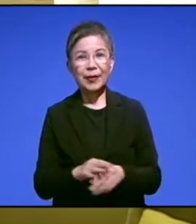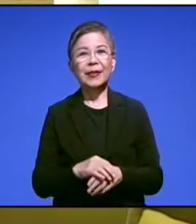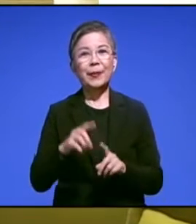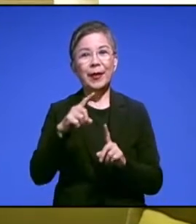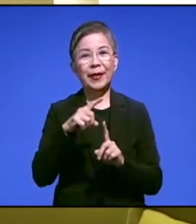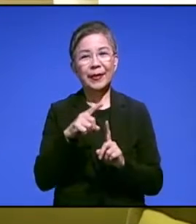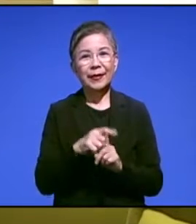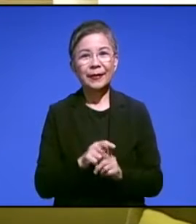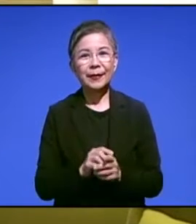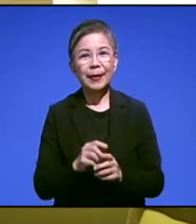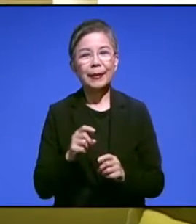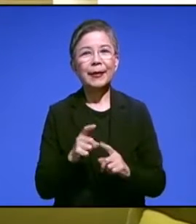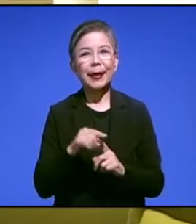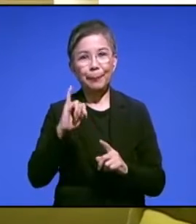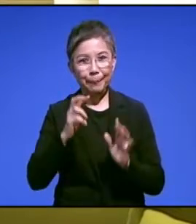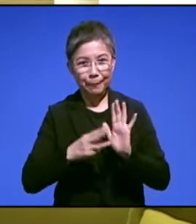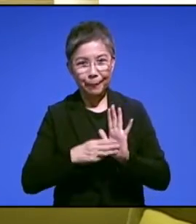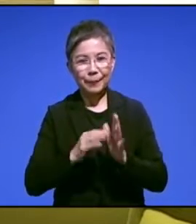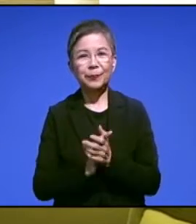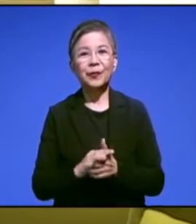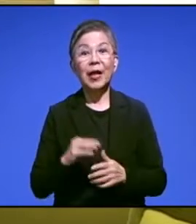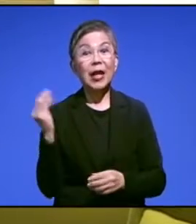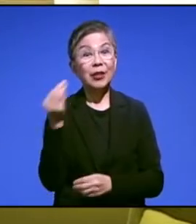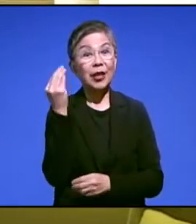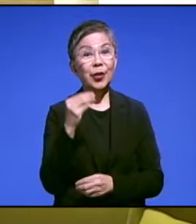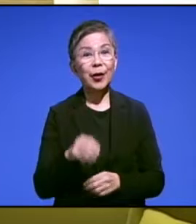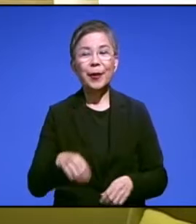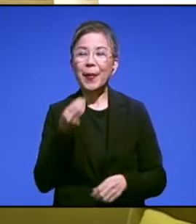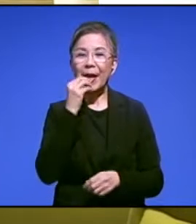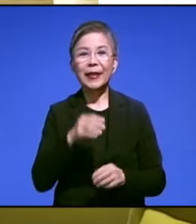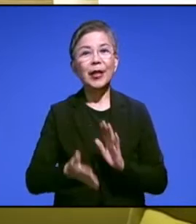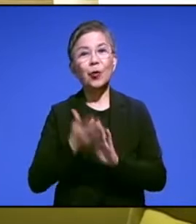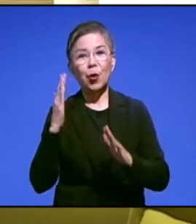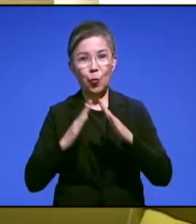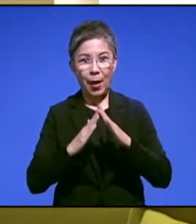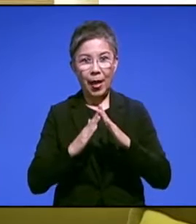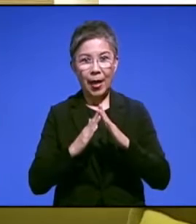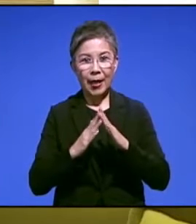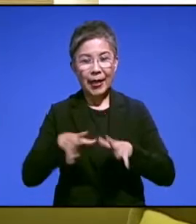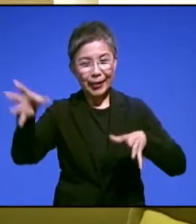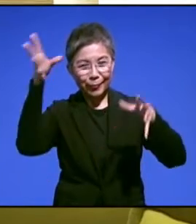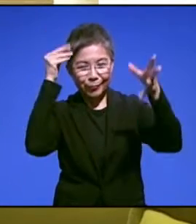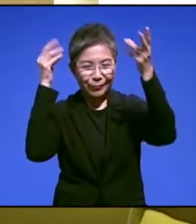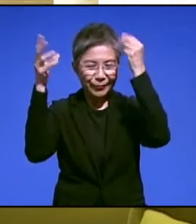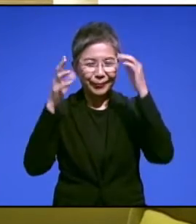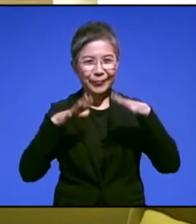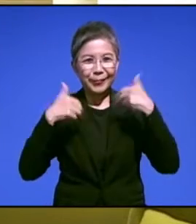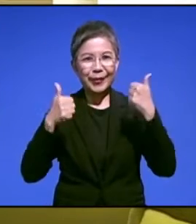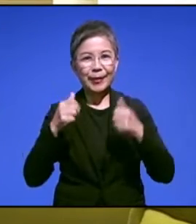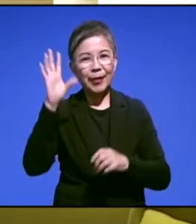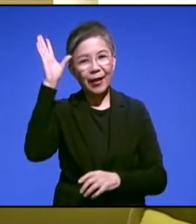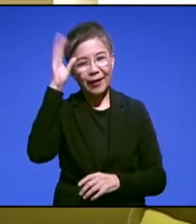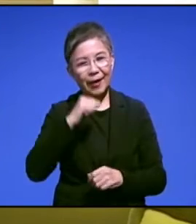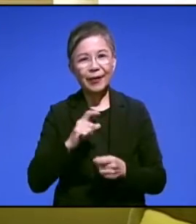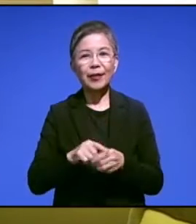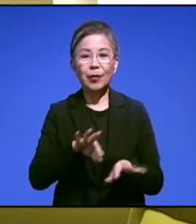selain bisa mengobati rasa rindu kita akan jalan-jalan dan juga piknik di luar rumah, ini juga bisa menambah ilmu baru kita, akan satwa dan juga